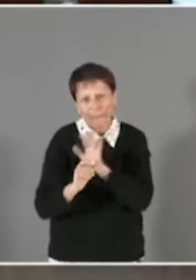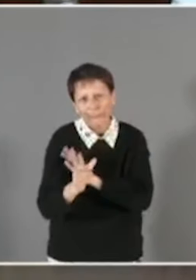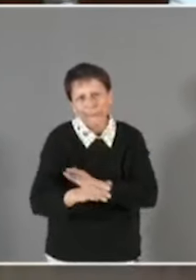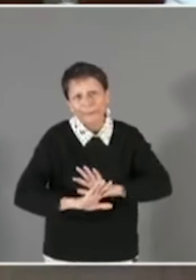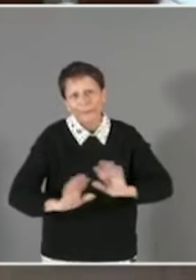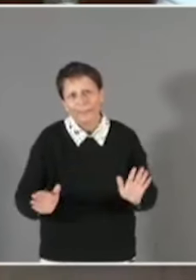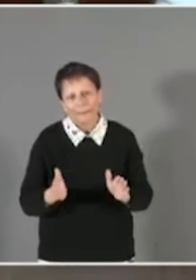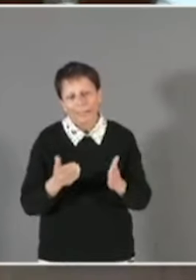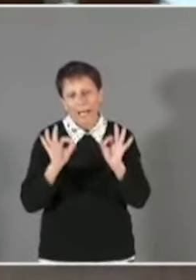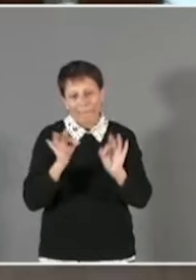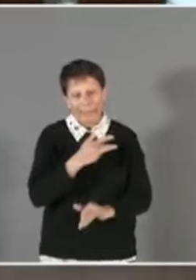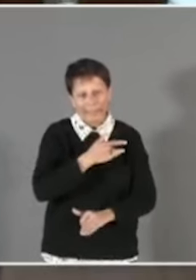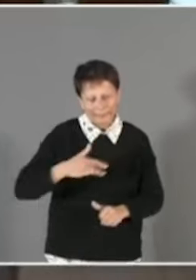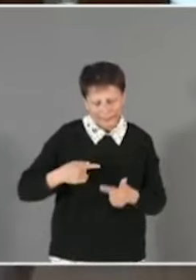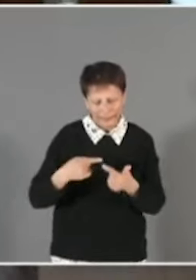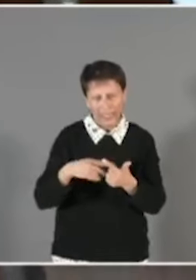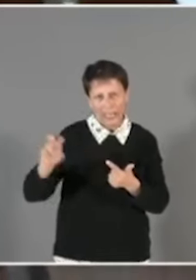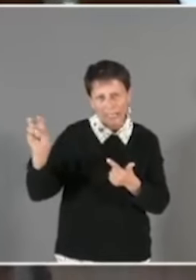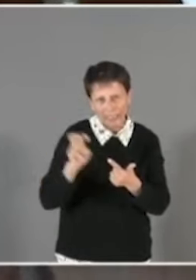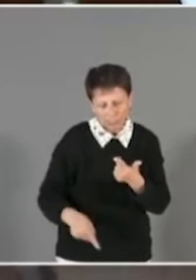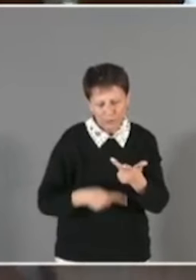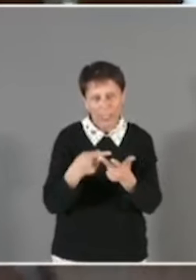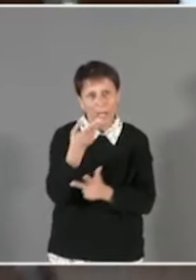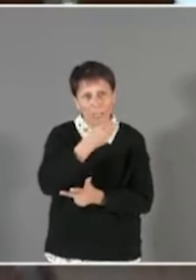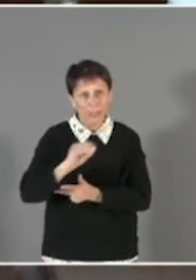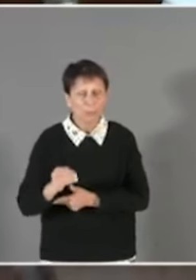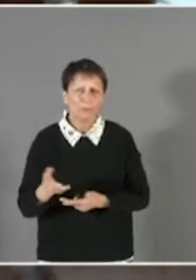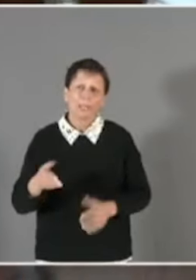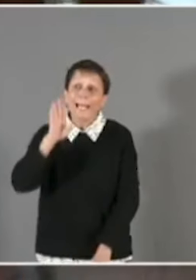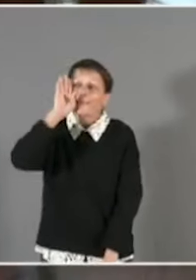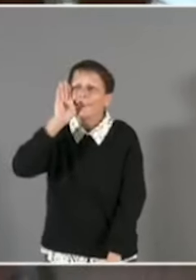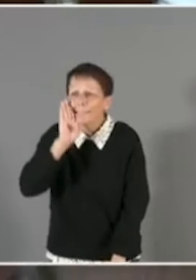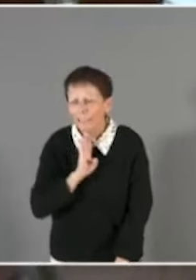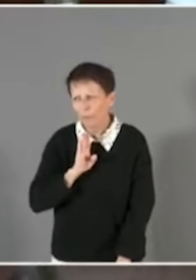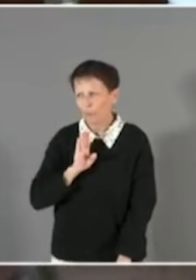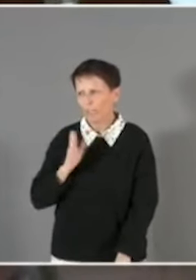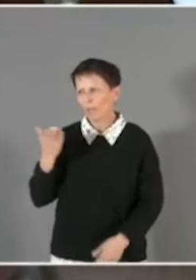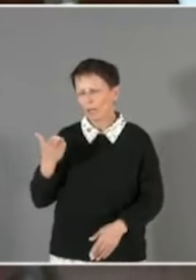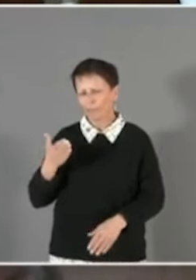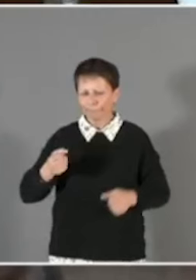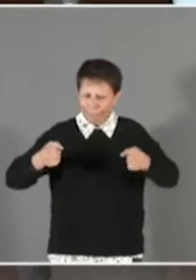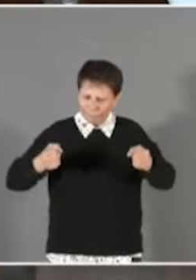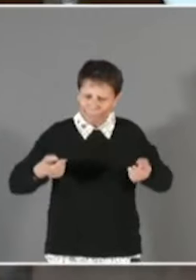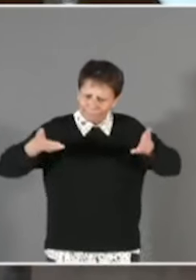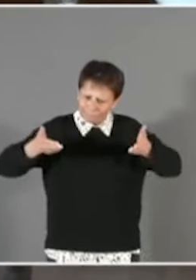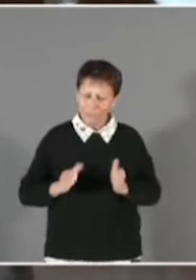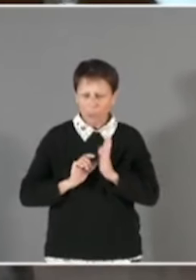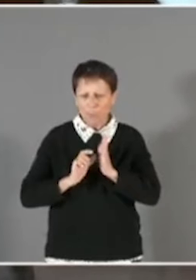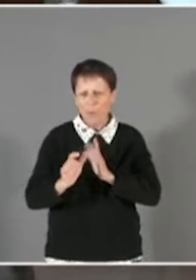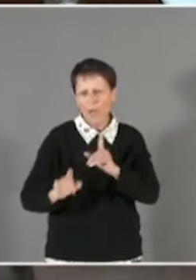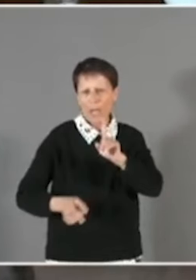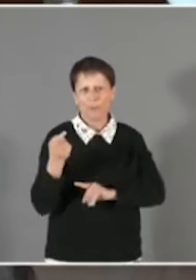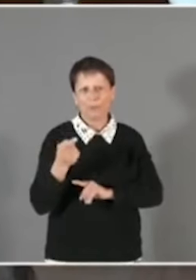sanitaires, écologiques et sécuritaires. Donc prenez enfin les mesures qui s'imposent, parce que du